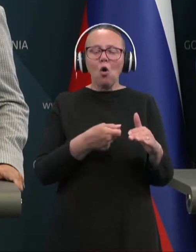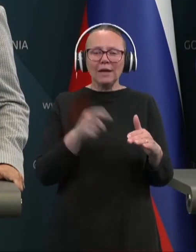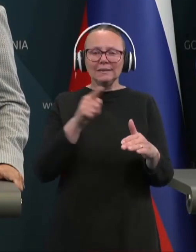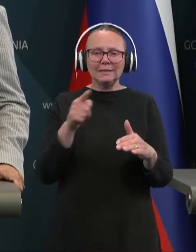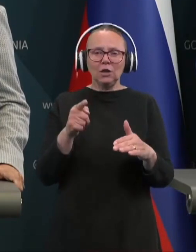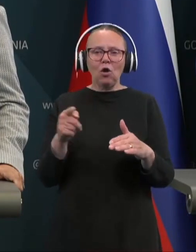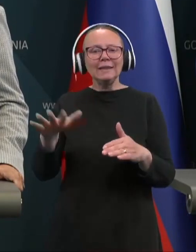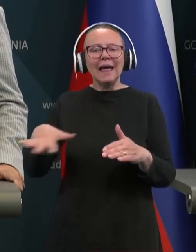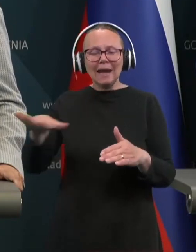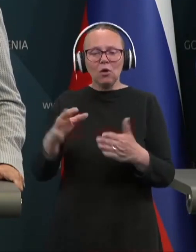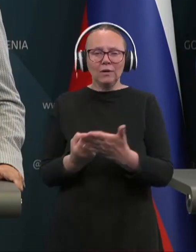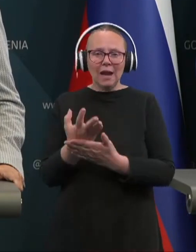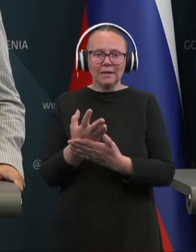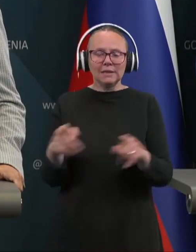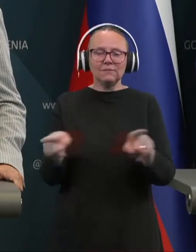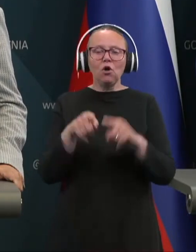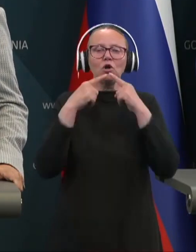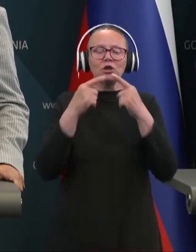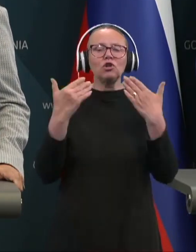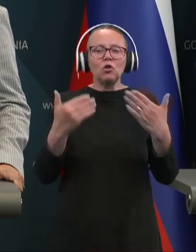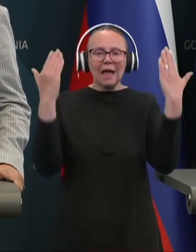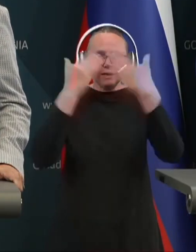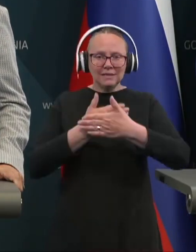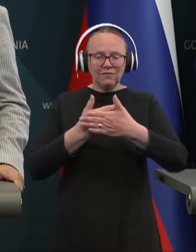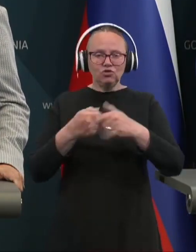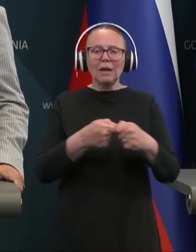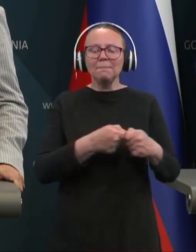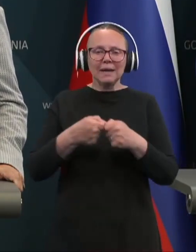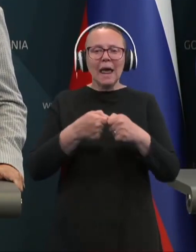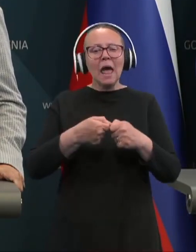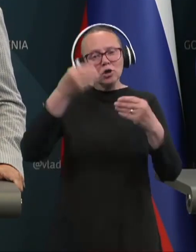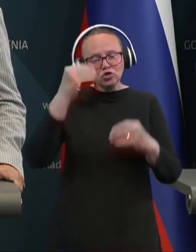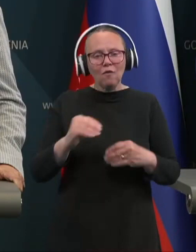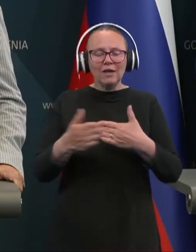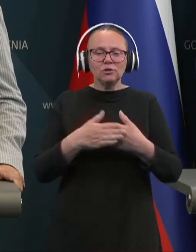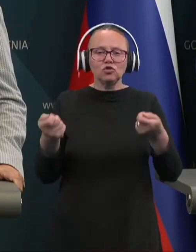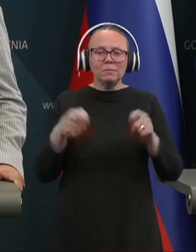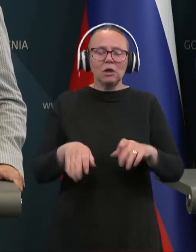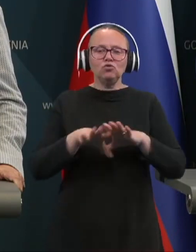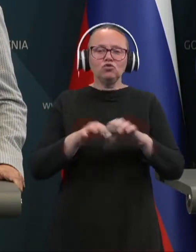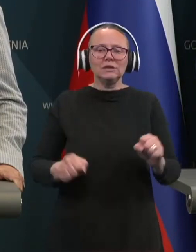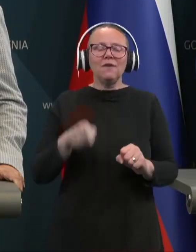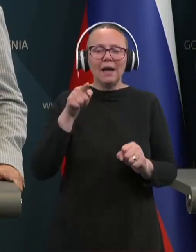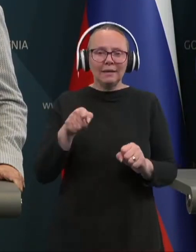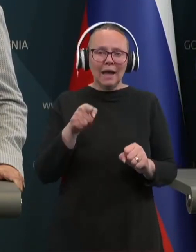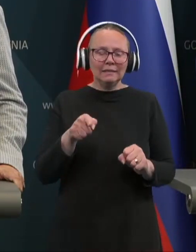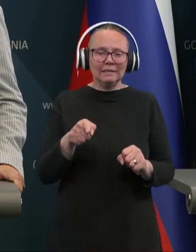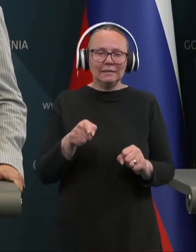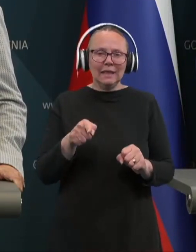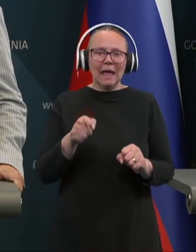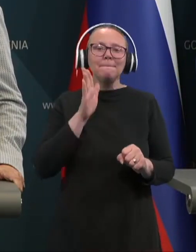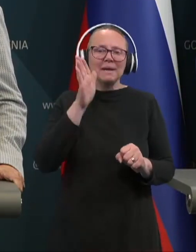regionalni razvoj, kot rečeno danes večer, prireja slovesnost ob zaključku izvajanja te perspektive,